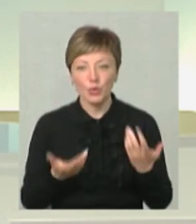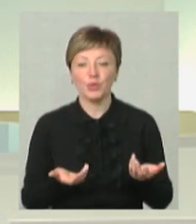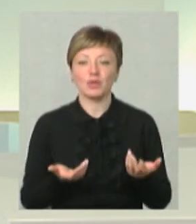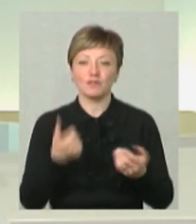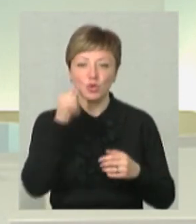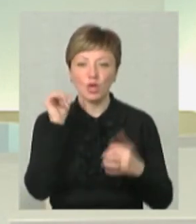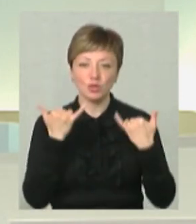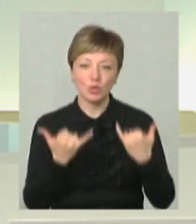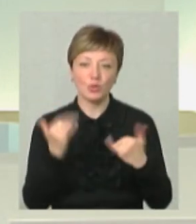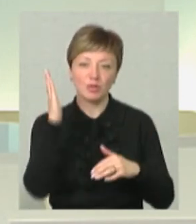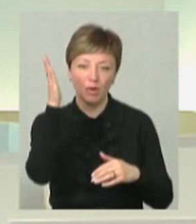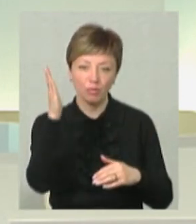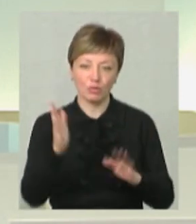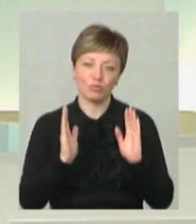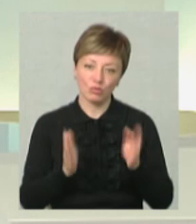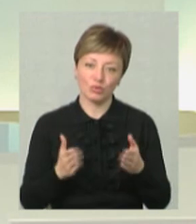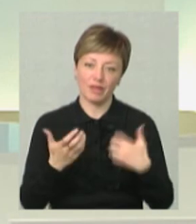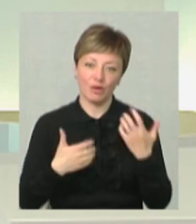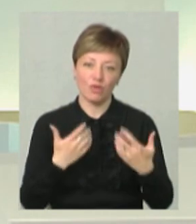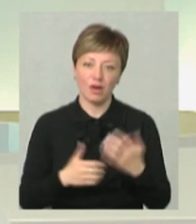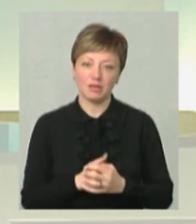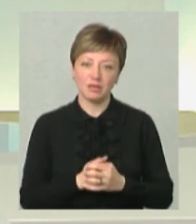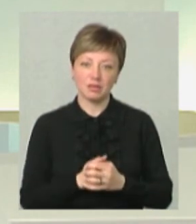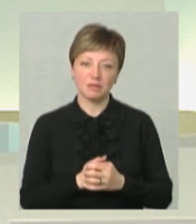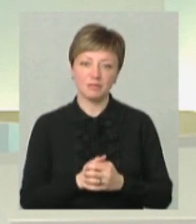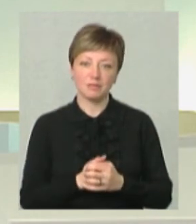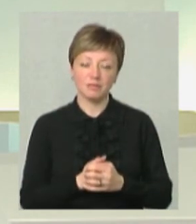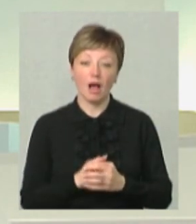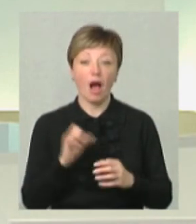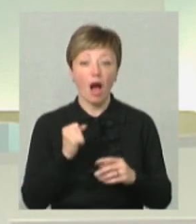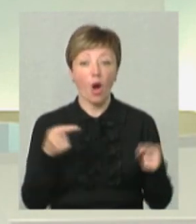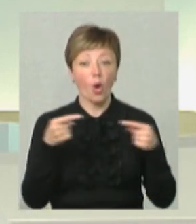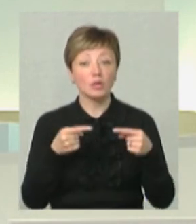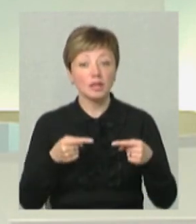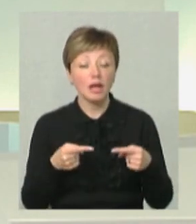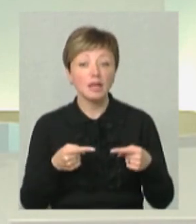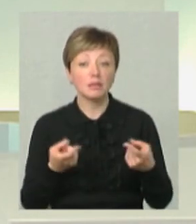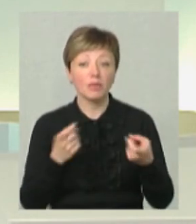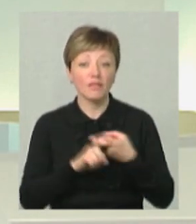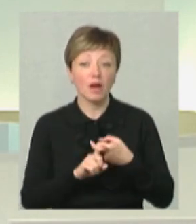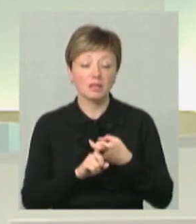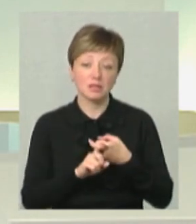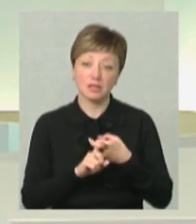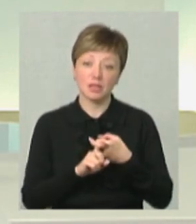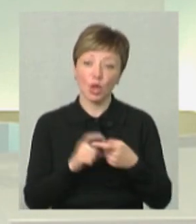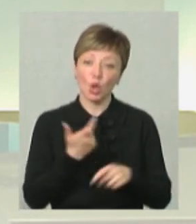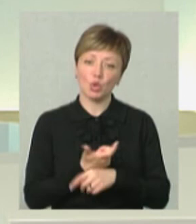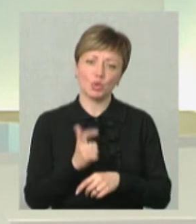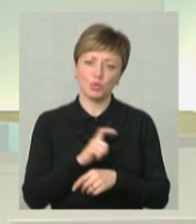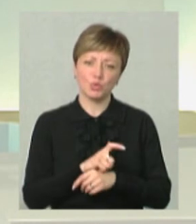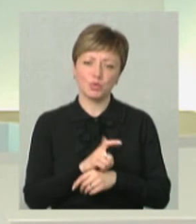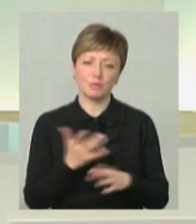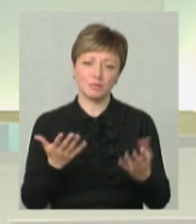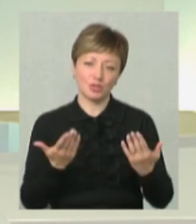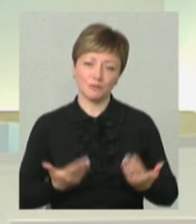і вчора, і сьогодні, і в майбутньому будуть хвилювати. А конкретні якісь такі, які пов'язані, ну, дуже якомусь такому,